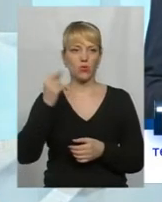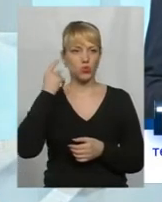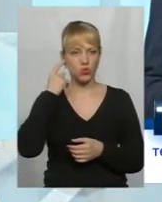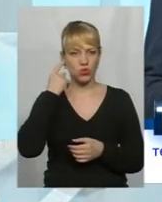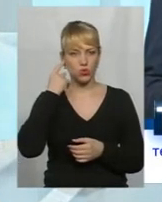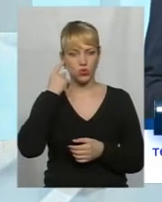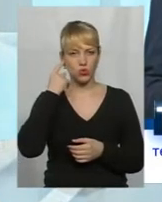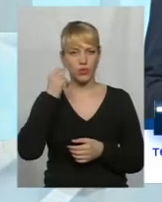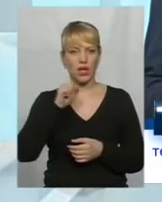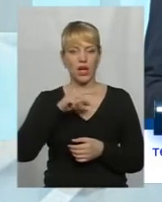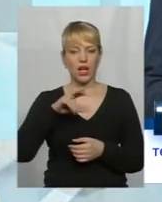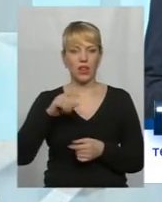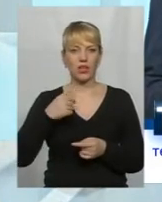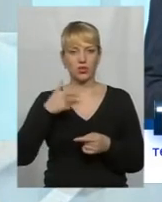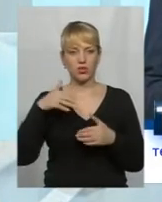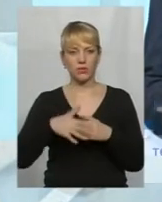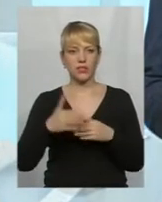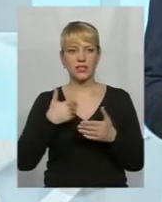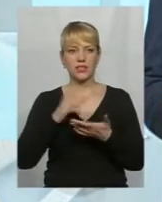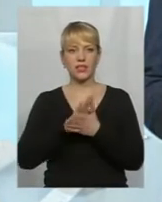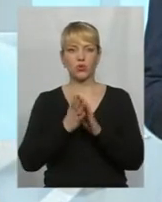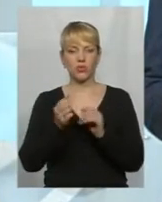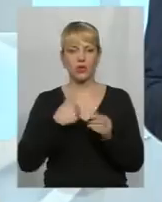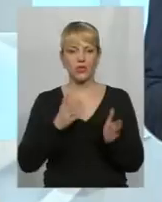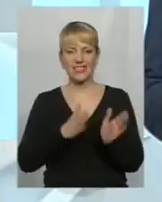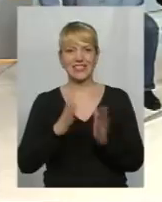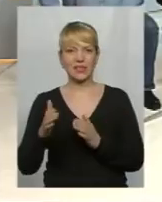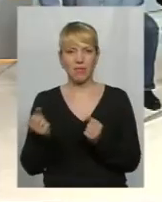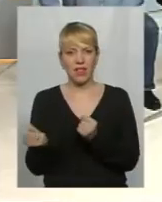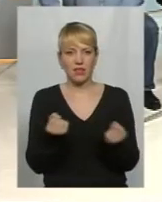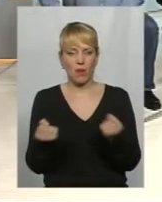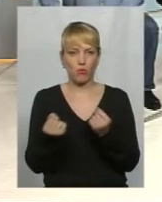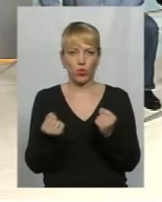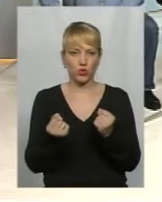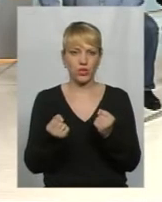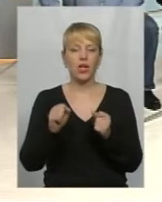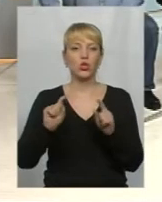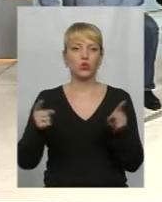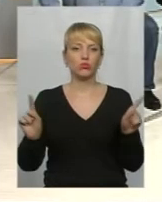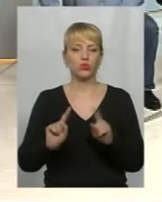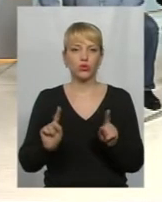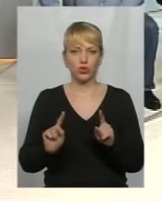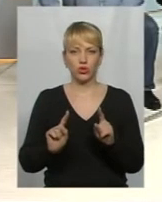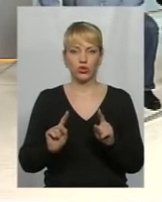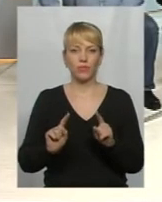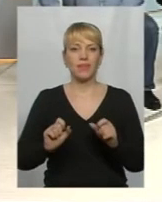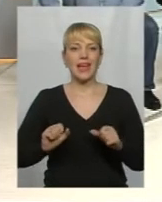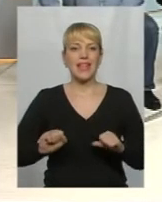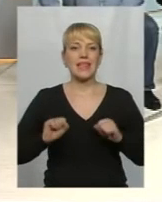Але з того, що зрозуміло, ситуація у нас стабільно нагружена. Тому що намагання